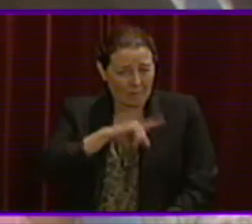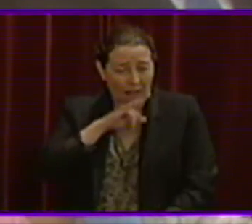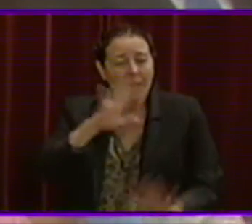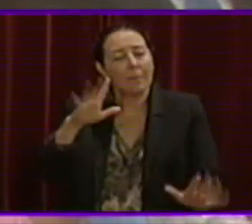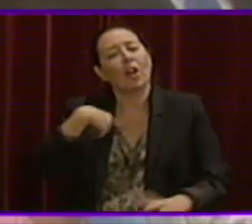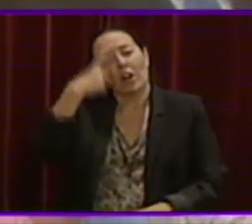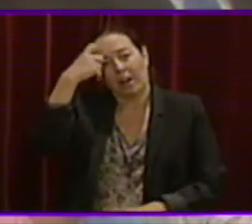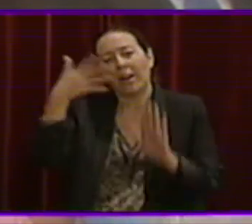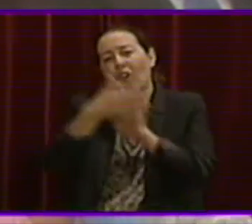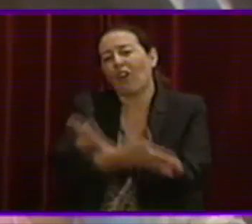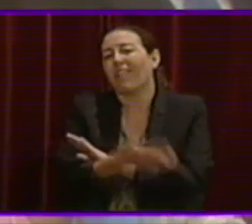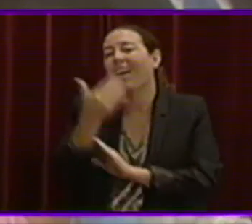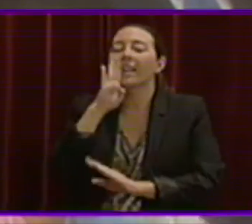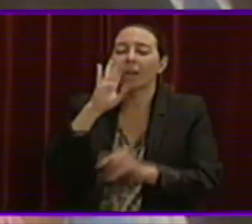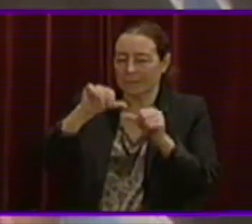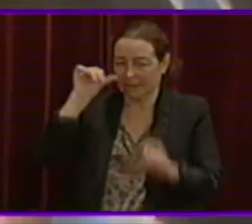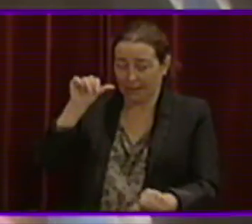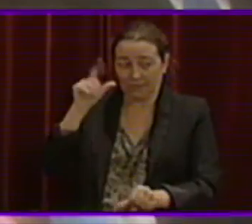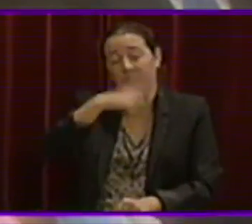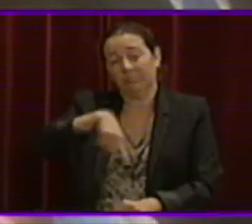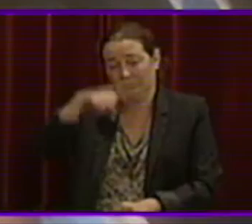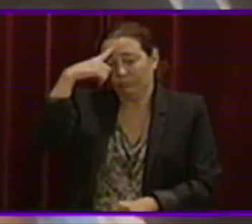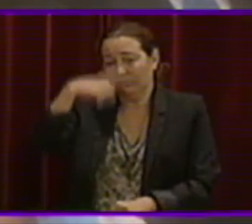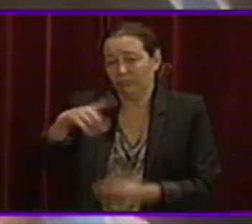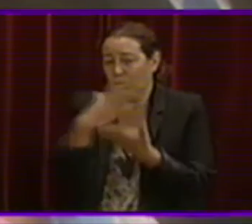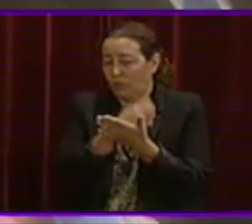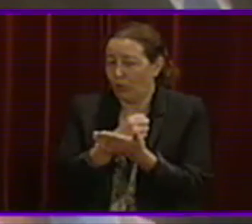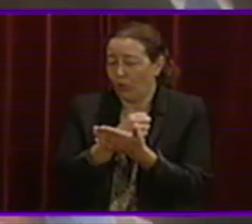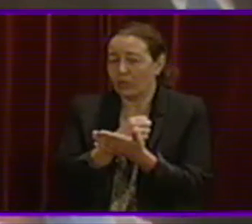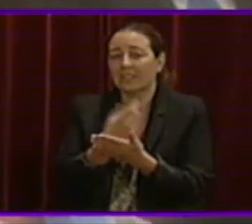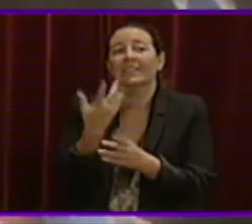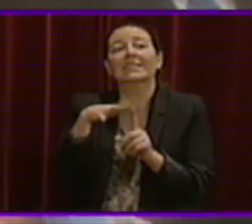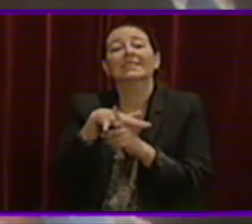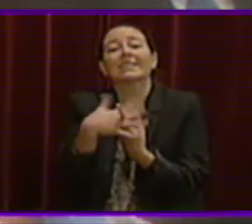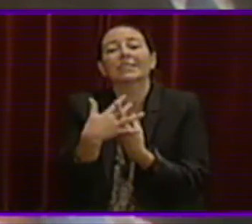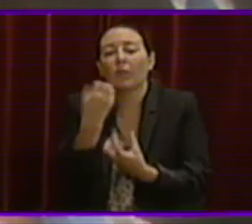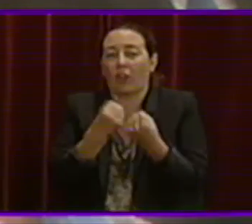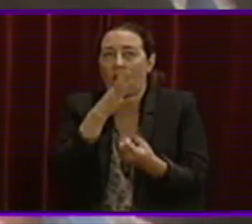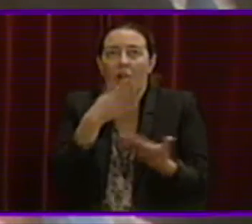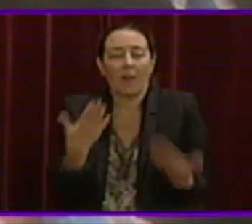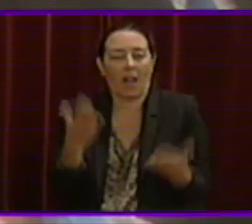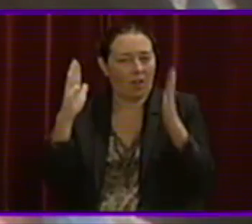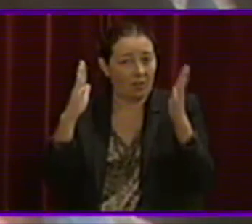uns fes claríssims. A ningú se li escapen i a vostès ho sé que tampoc quina situació econòmica tenim en aquests moments.